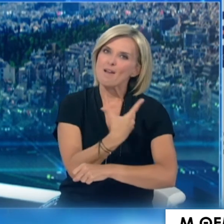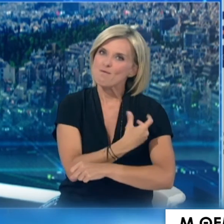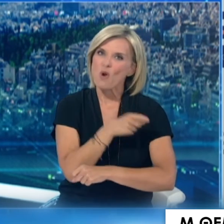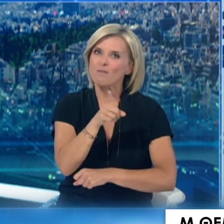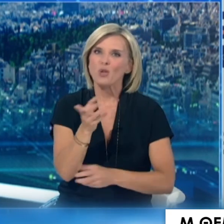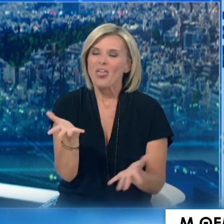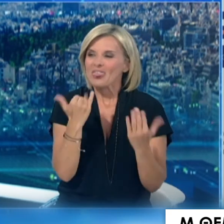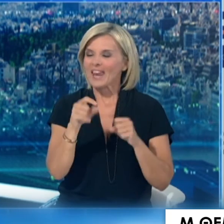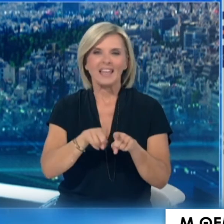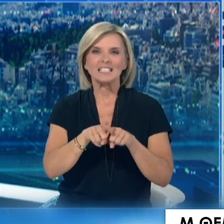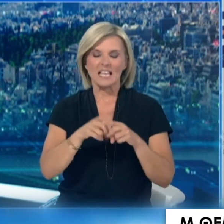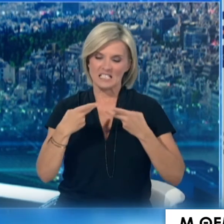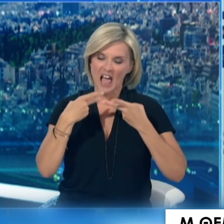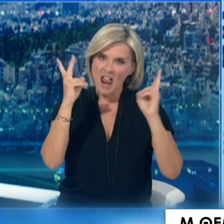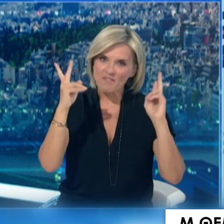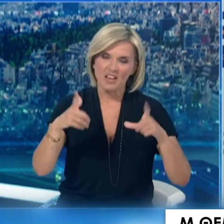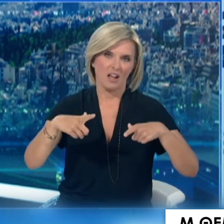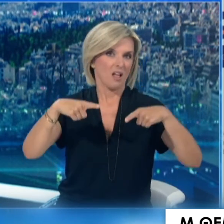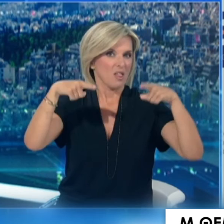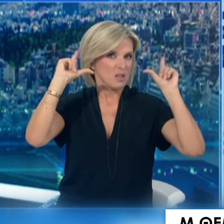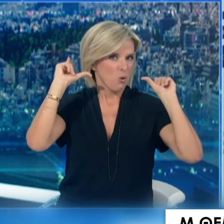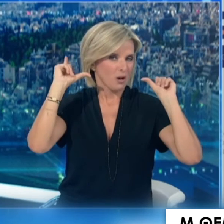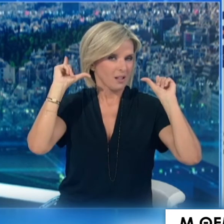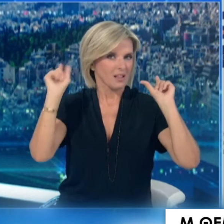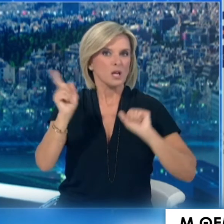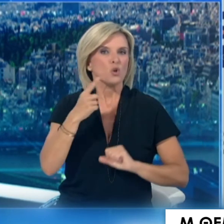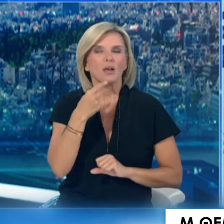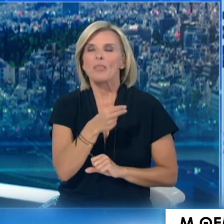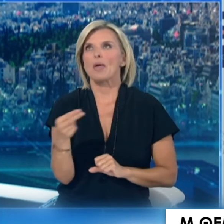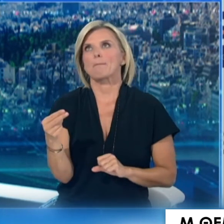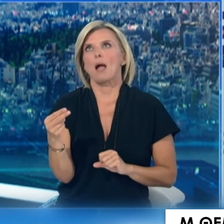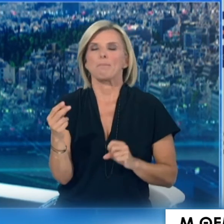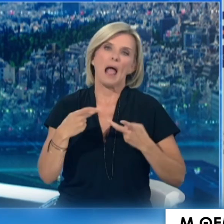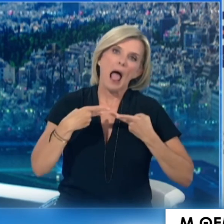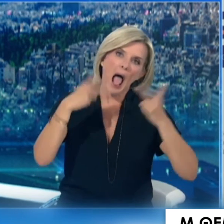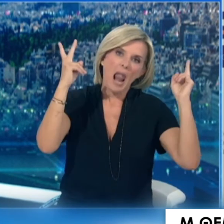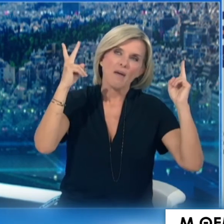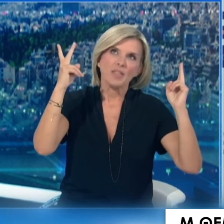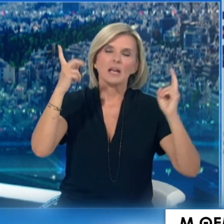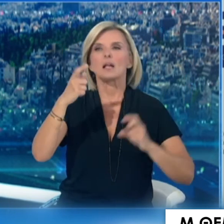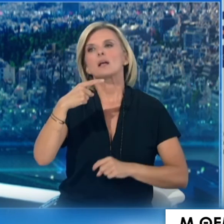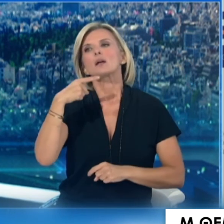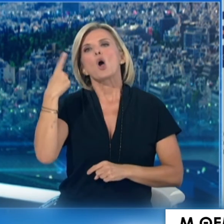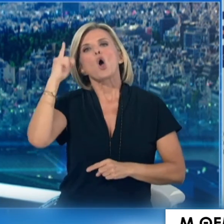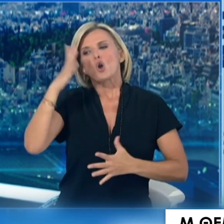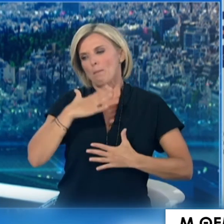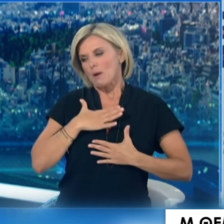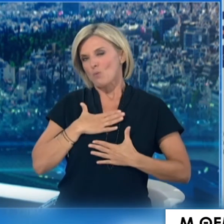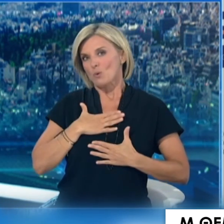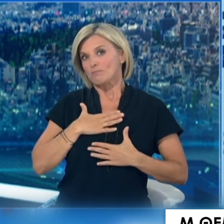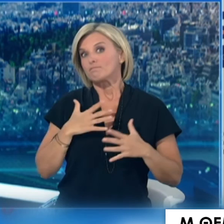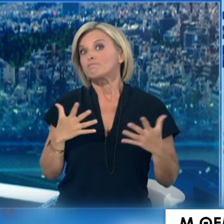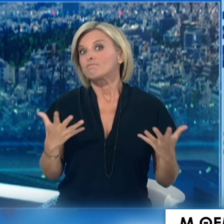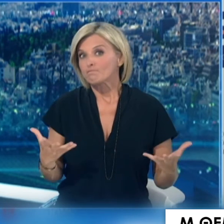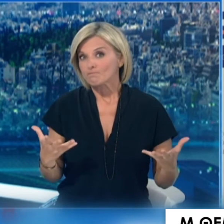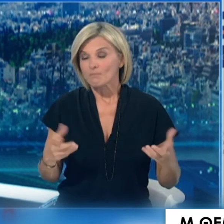ελευθερίας ούτε δημοκρατίας ούτε η ελεύθερη έκφραση της άοψης οποιουδήποτε κάποιος ο οποίος